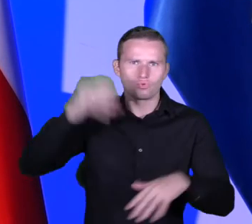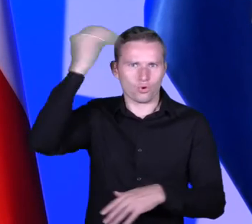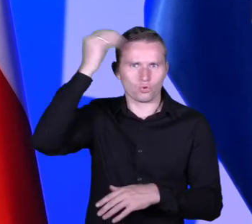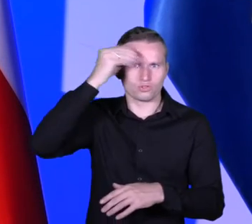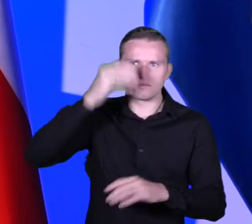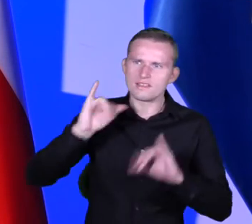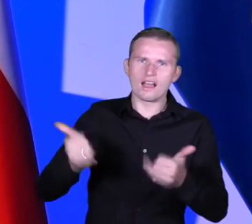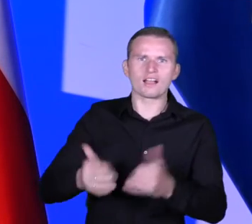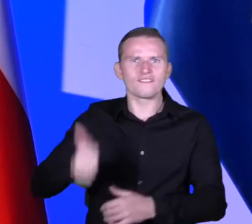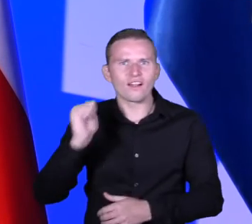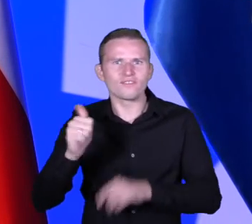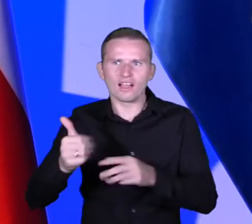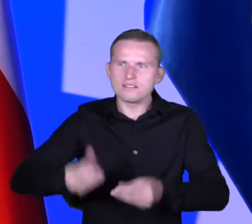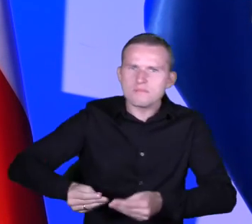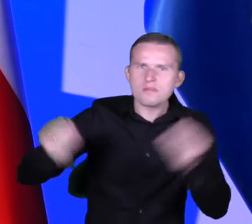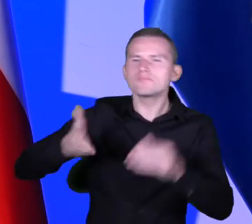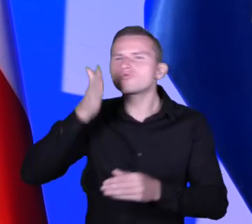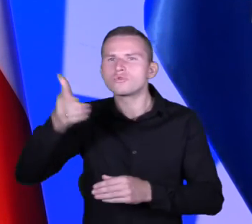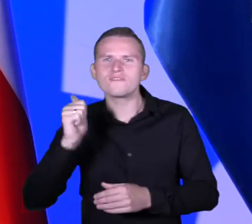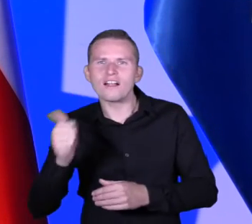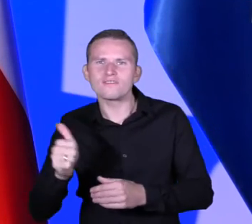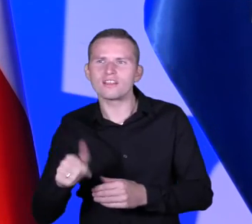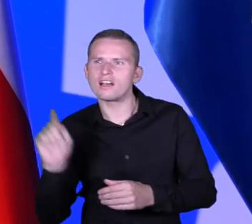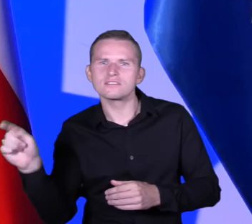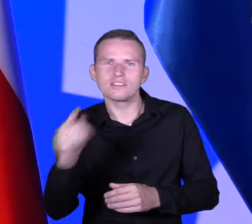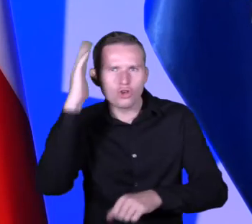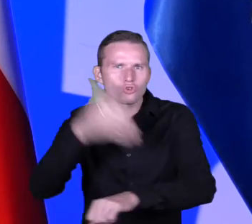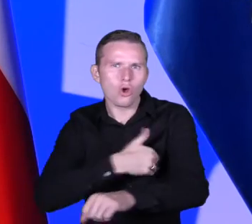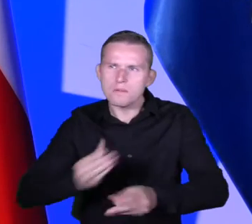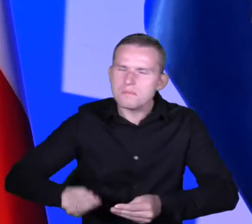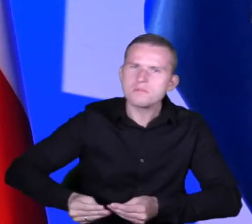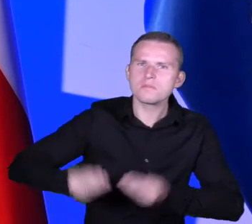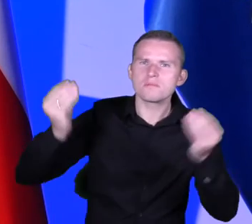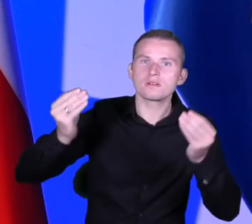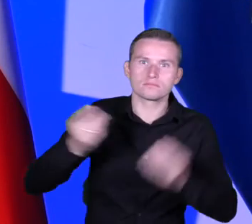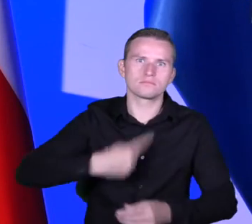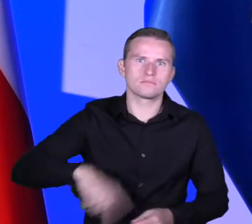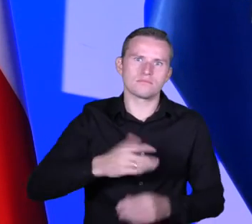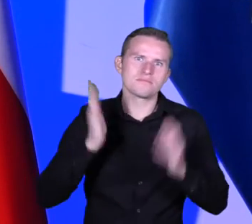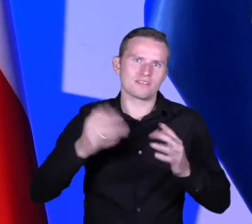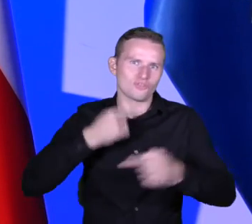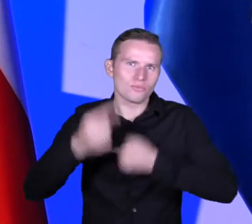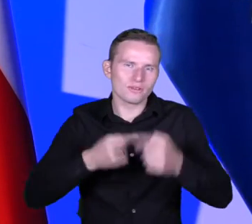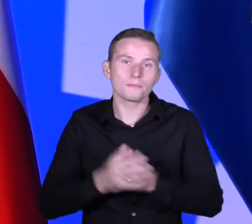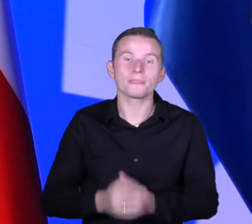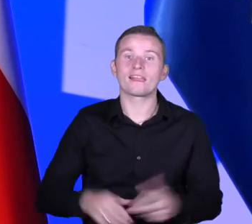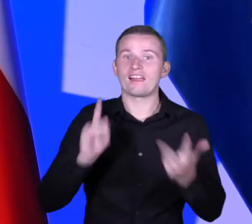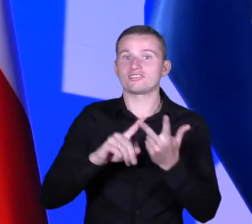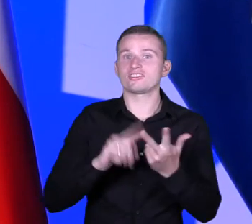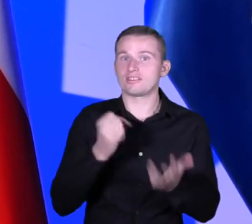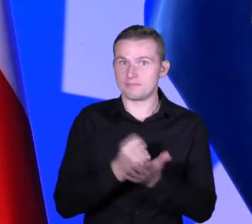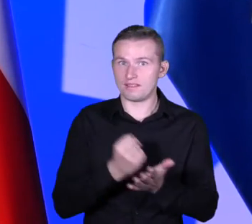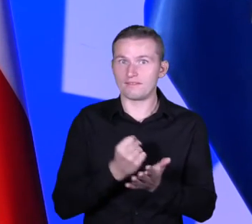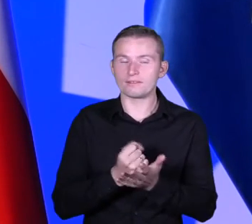proinnowacyjnych, o rozwijaniu kompetencji przyszłości. Będziemy się starali dzisiaj tym z Państwem podzielić. Ale po trzecie, też z takiej perspektywy